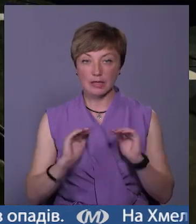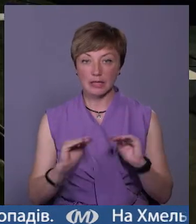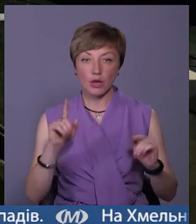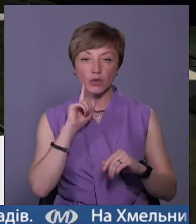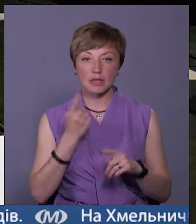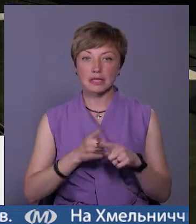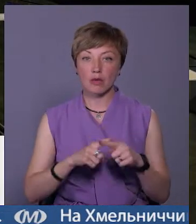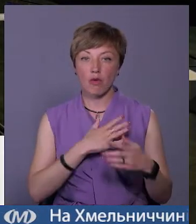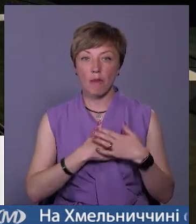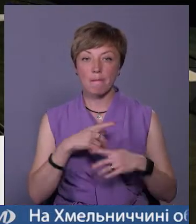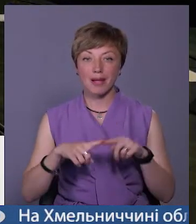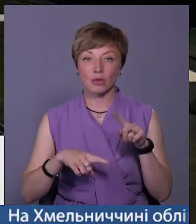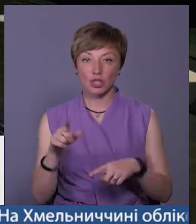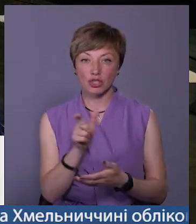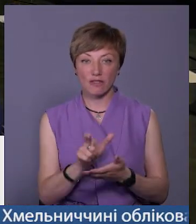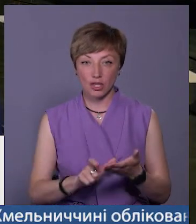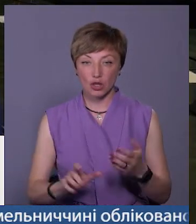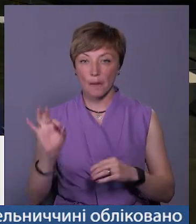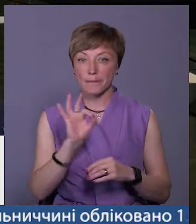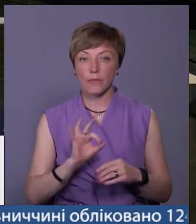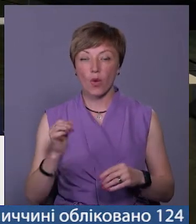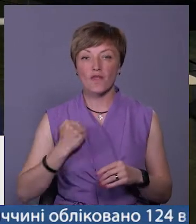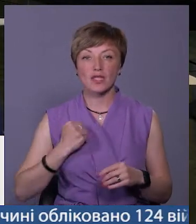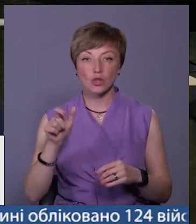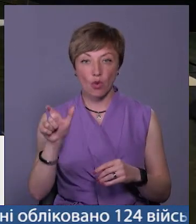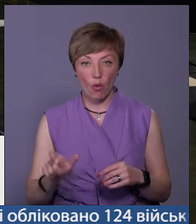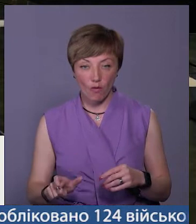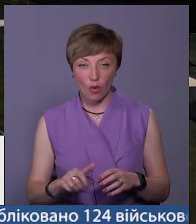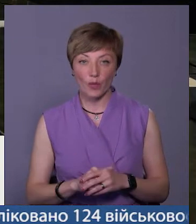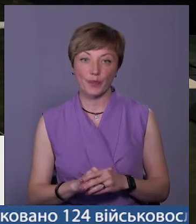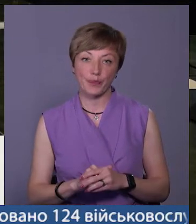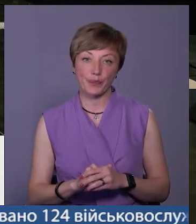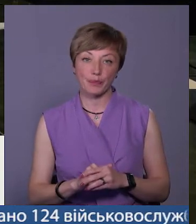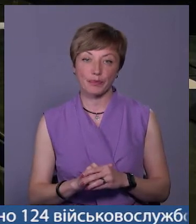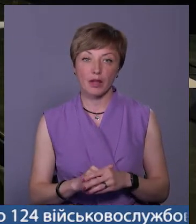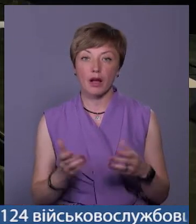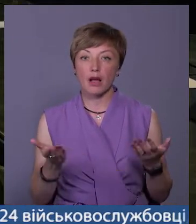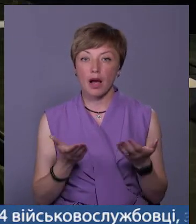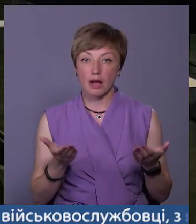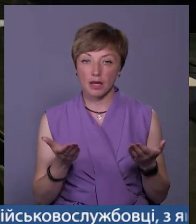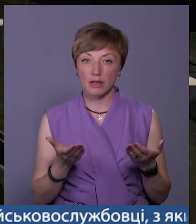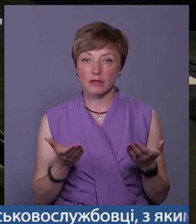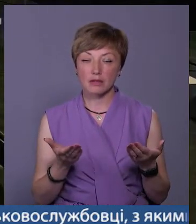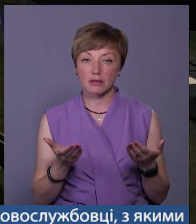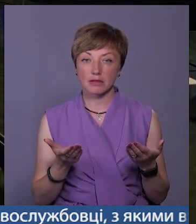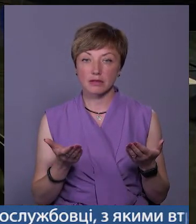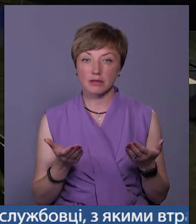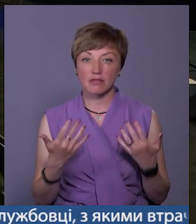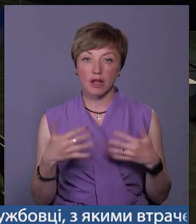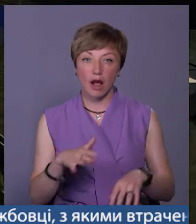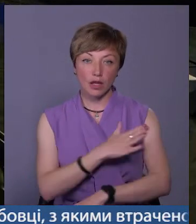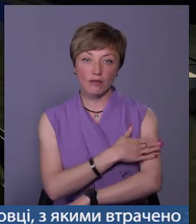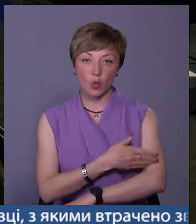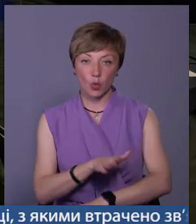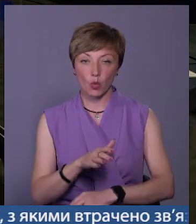Це був патріотичний вірш про військового, який втратив в АТО руку.